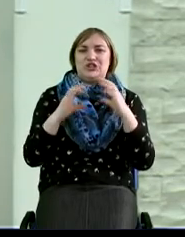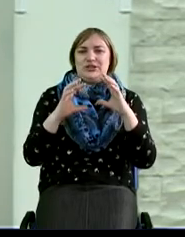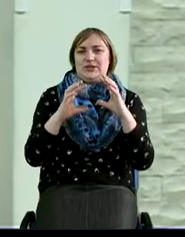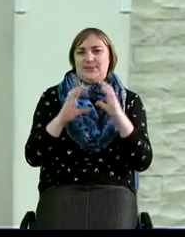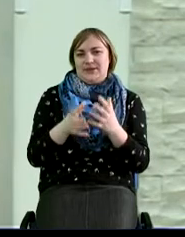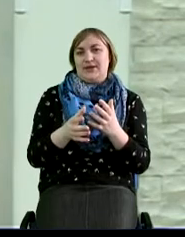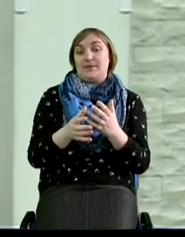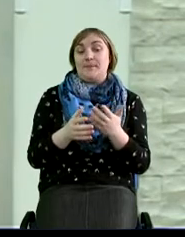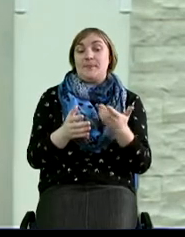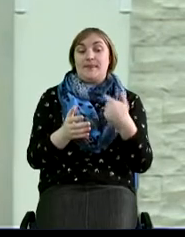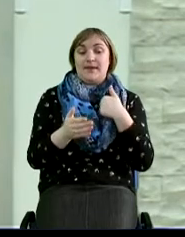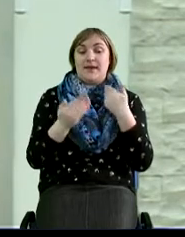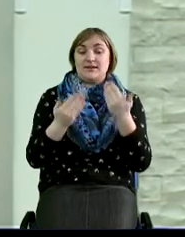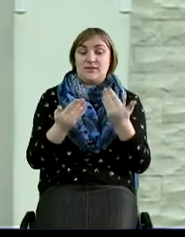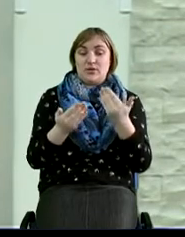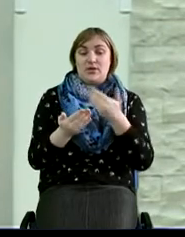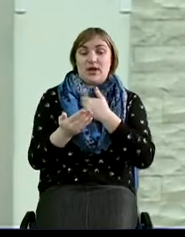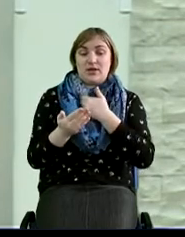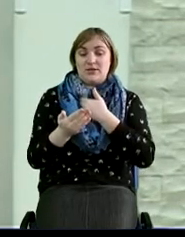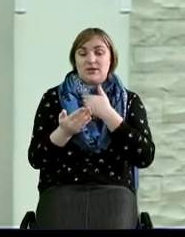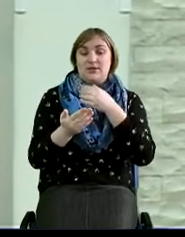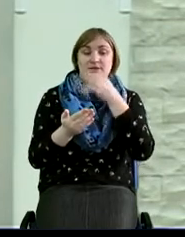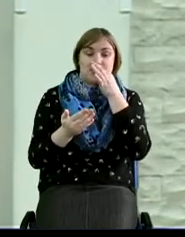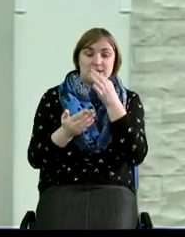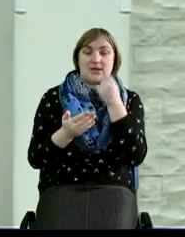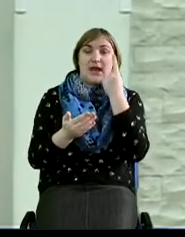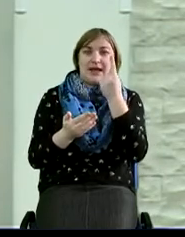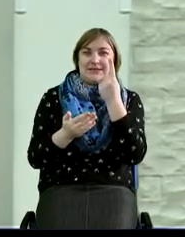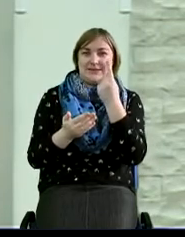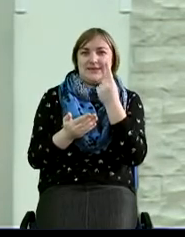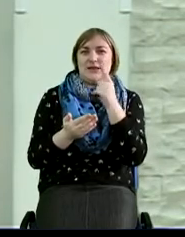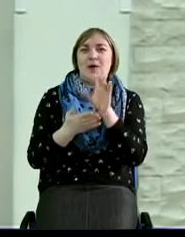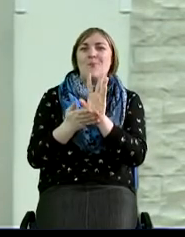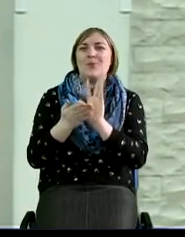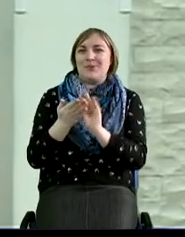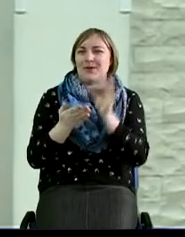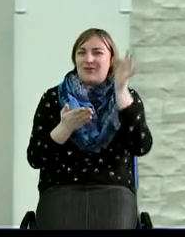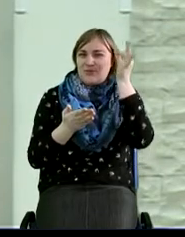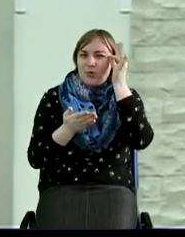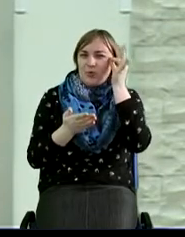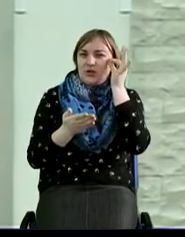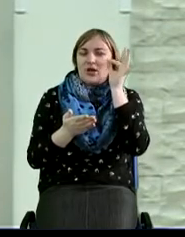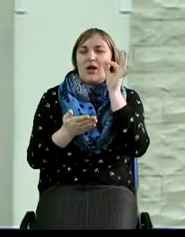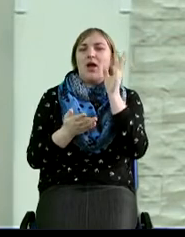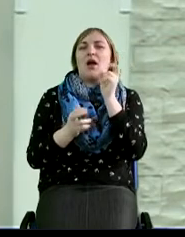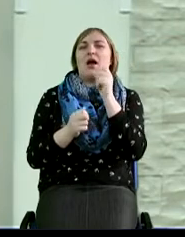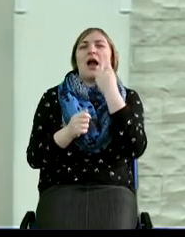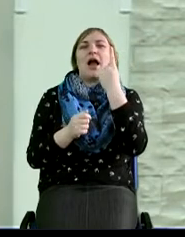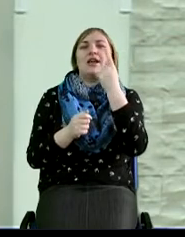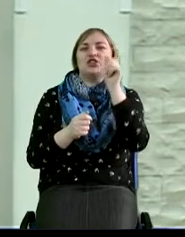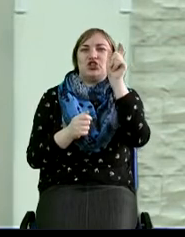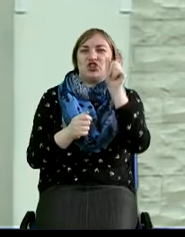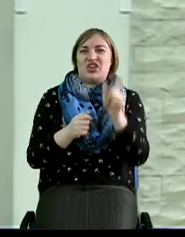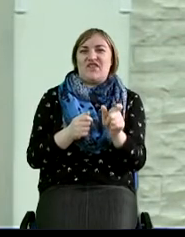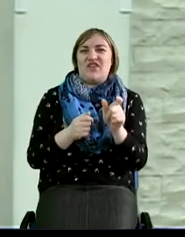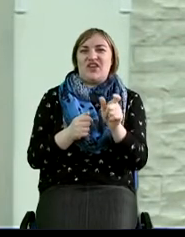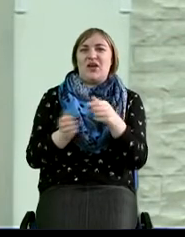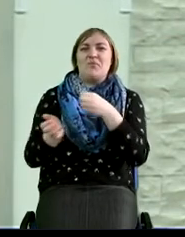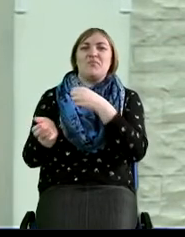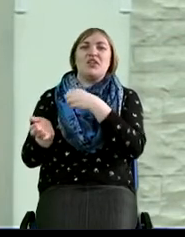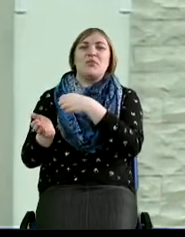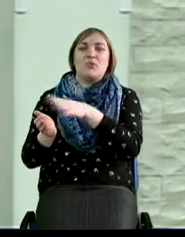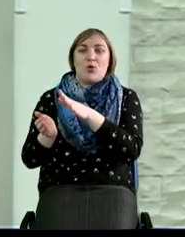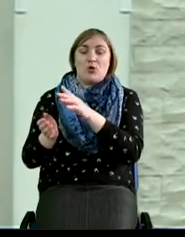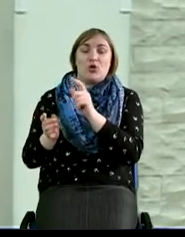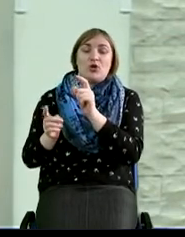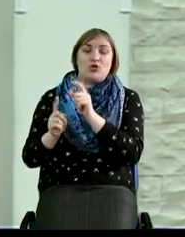я сегодня хотел бы говорить об одном примере, вспомнить о том, как один человек когда-то пренебрег Словом Божьим, и